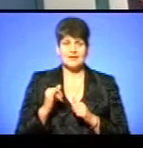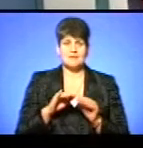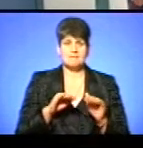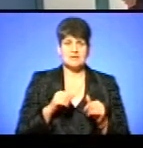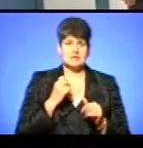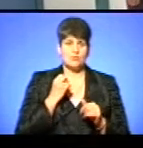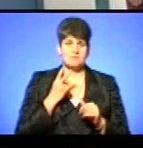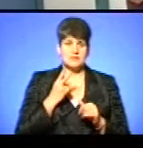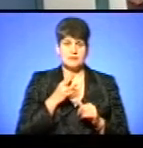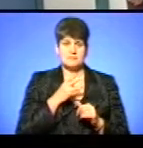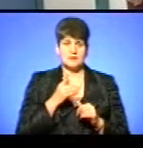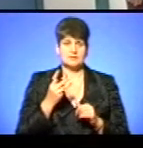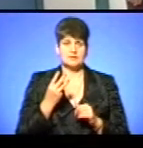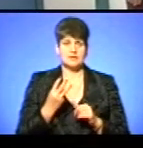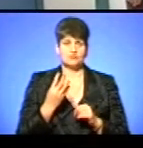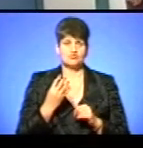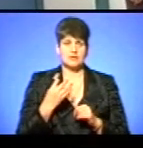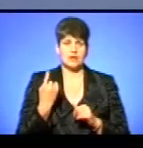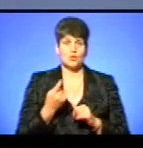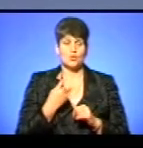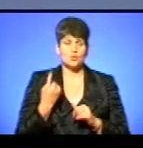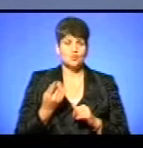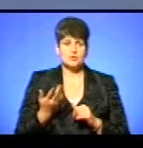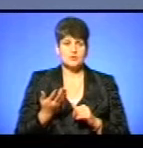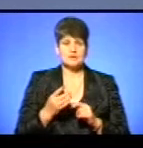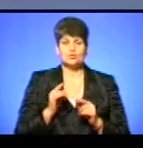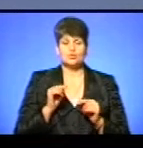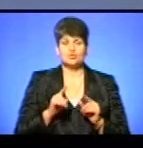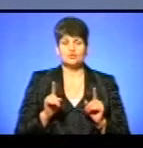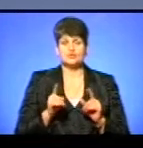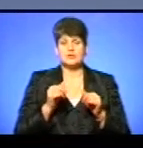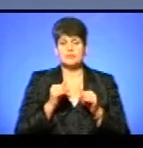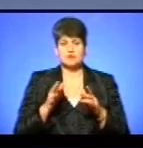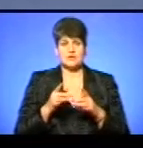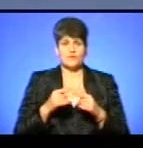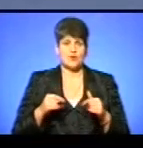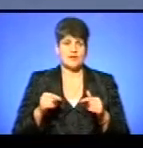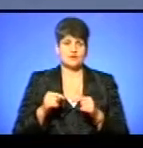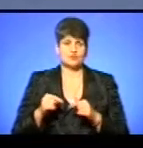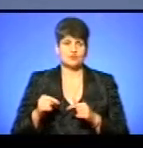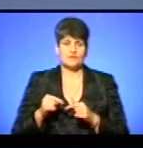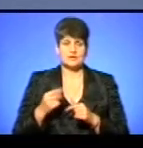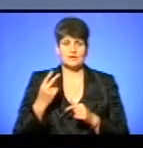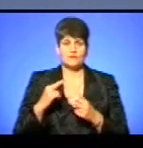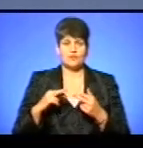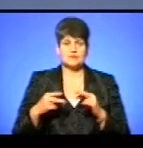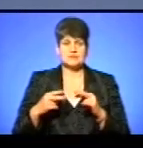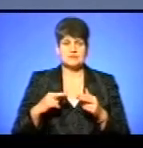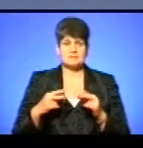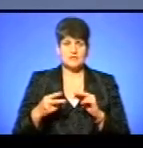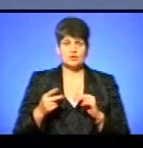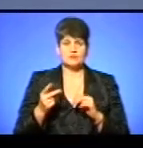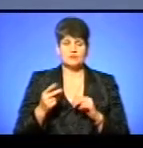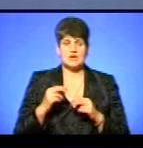обідній період три-чотири круги. Тільки через те, що неможливо організувати двохзмінну чи півторозмінну